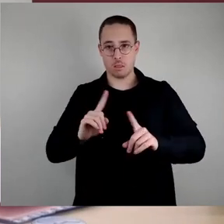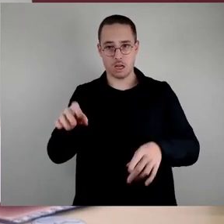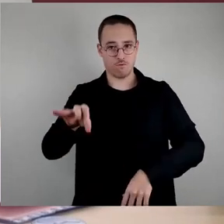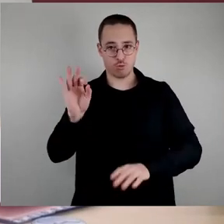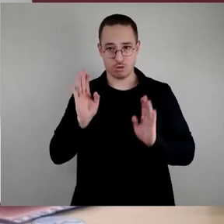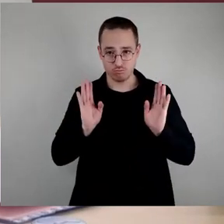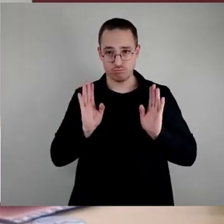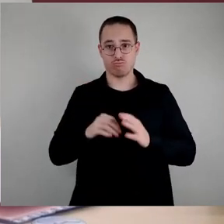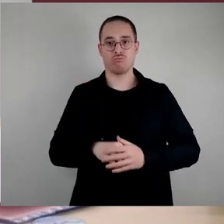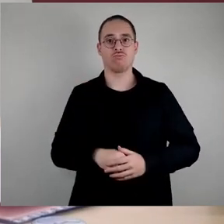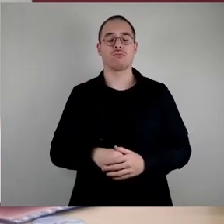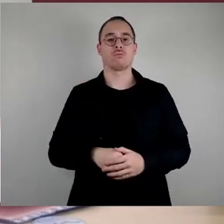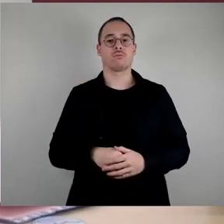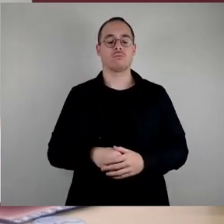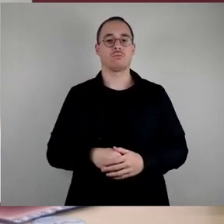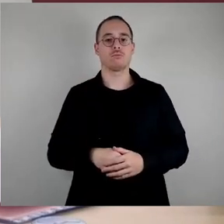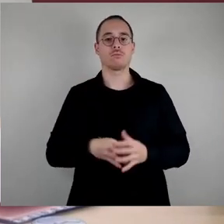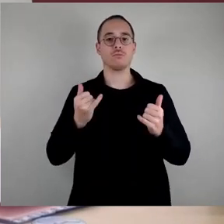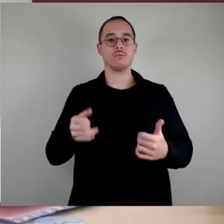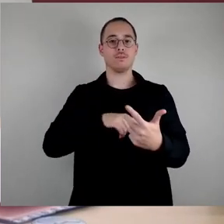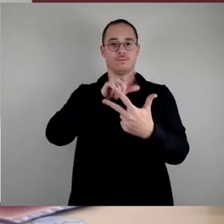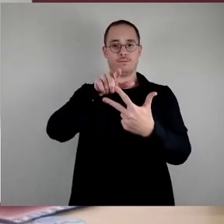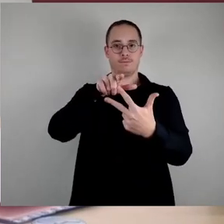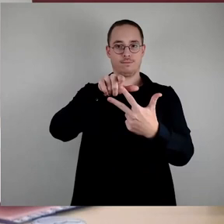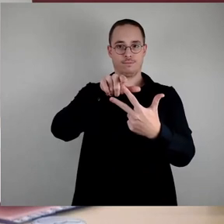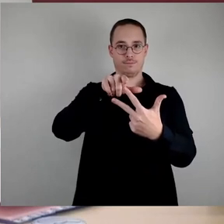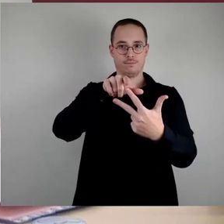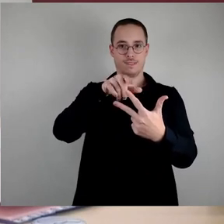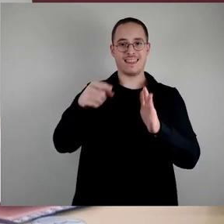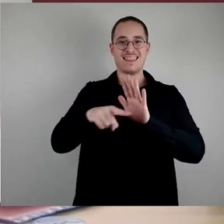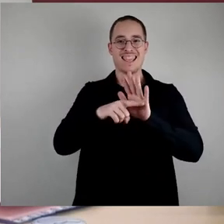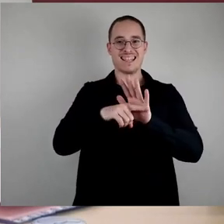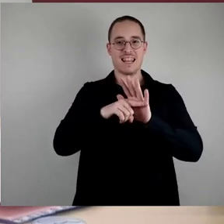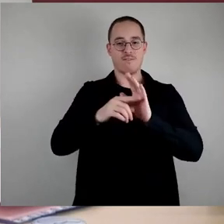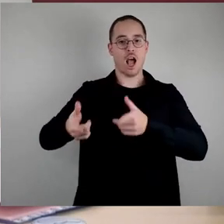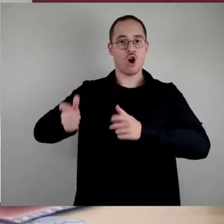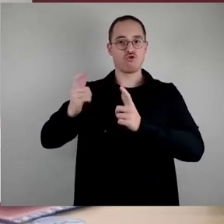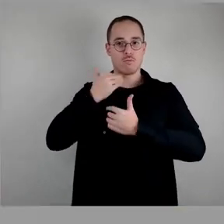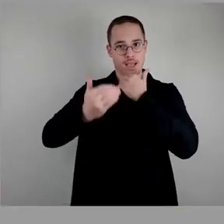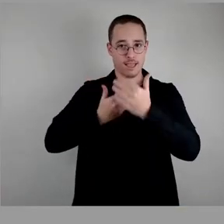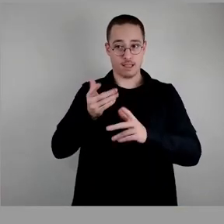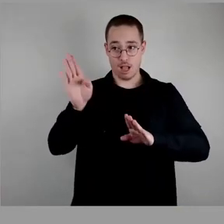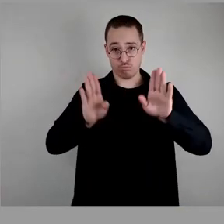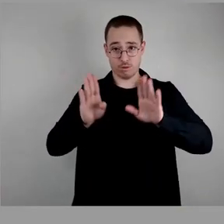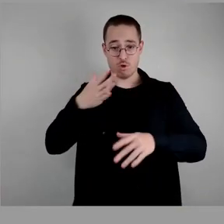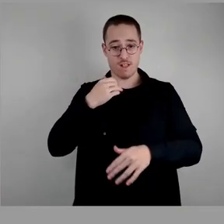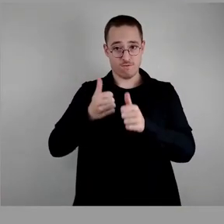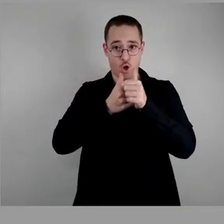steht der negative, federführende Ausschussbericht zur Abstimmung. Wer dem folgen möchte, den bitte ich jetzt um Stimmzeichen.